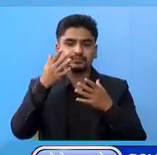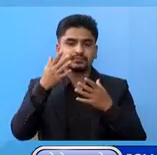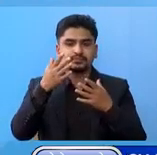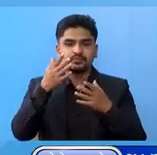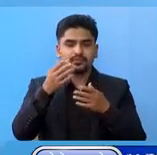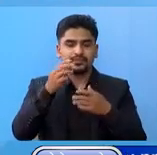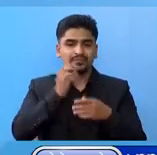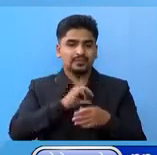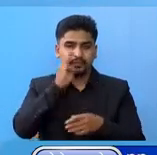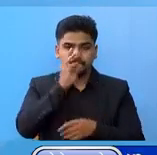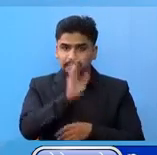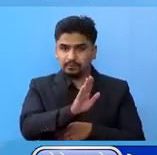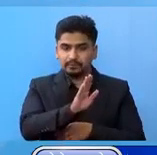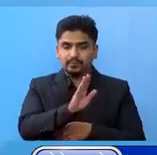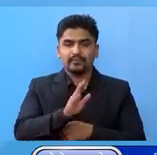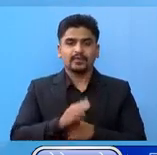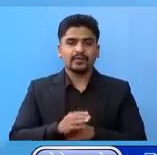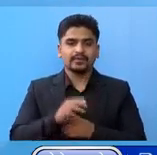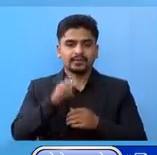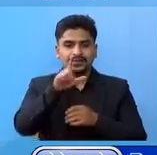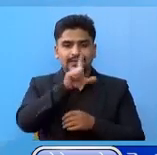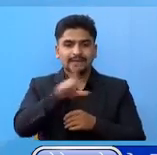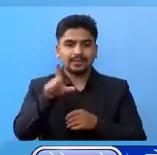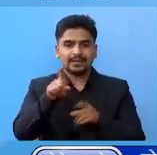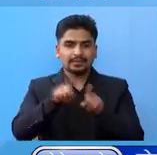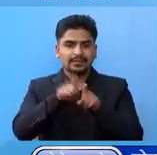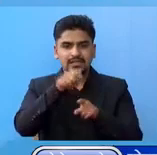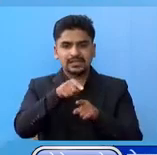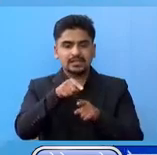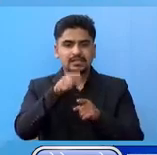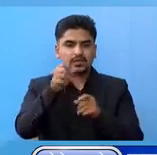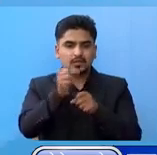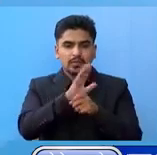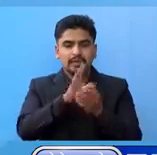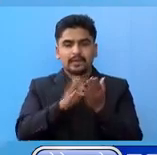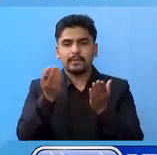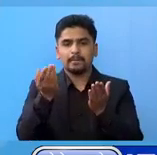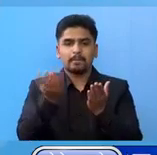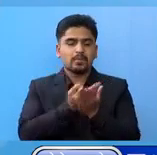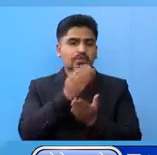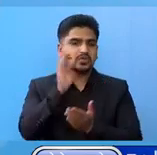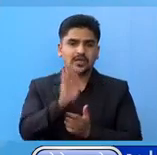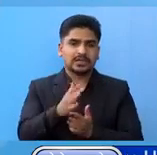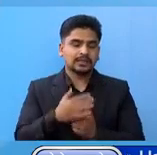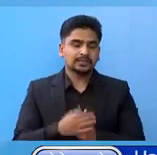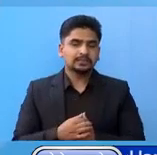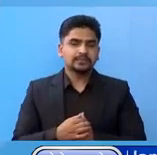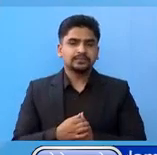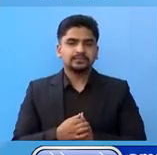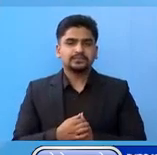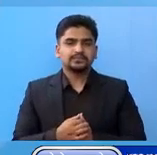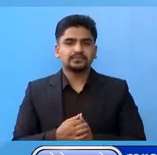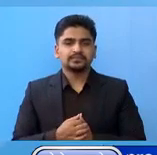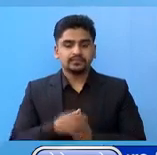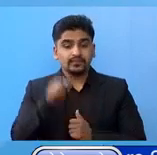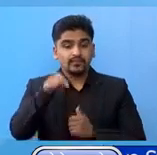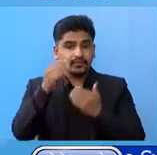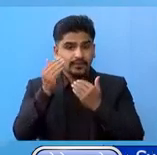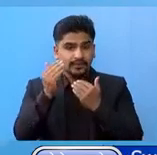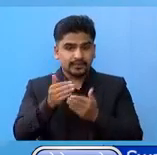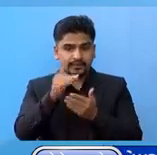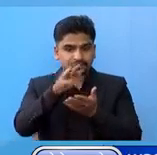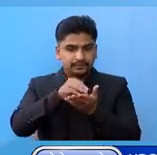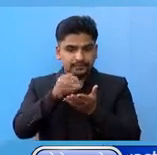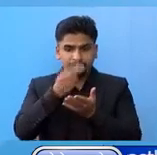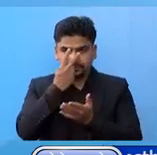चपेटा मां छा नेपाल पनी एस्वाट अच्छुतु रहन सक्केको छाईना आजा सम्मको